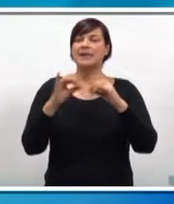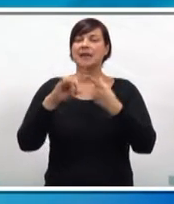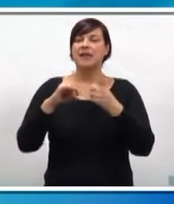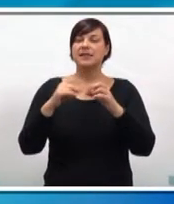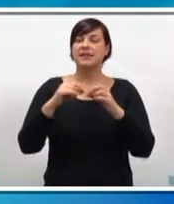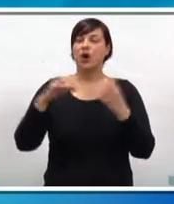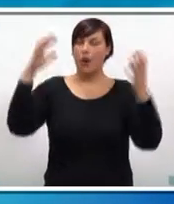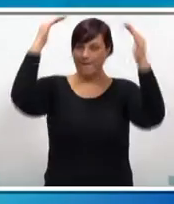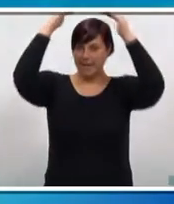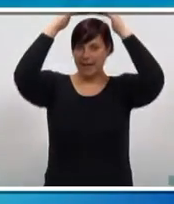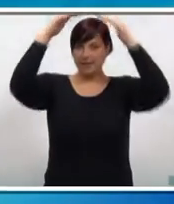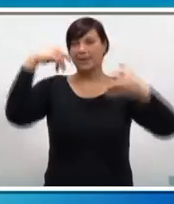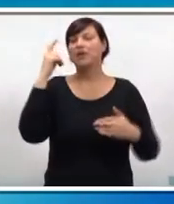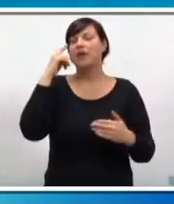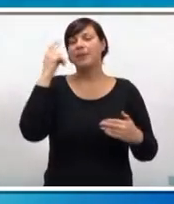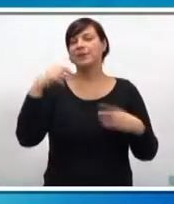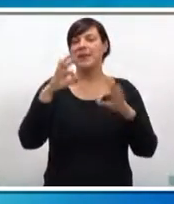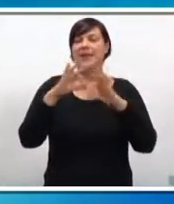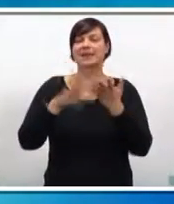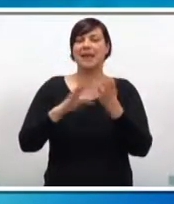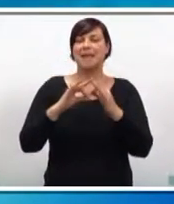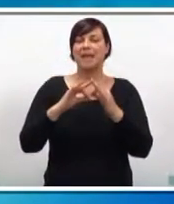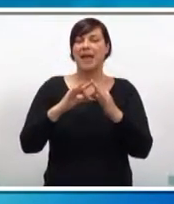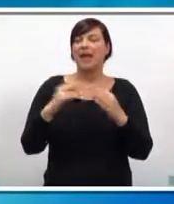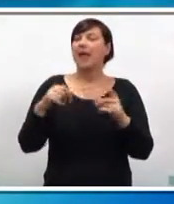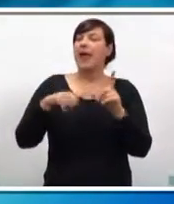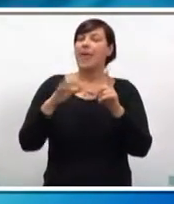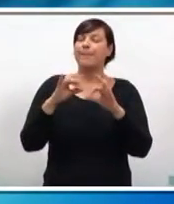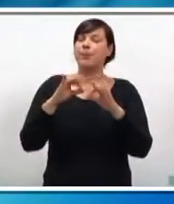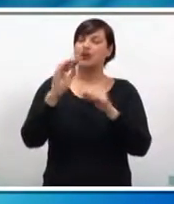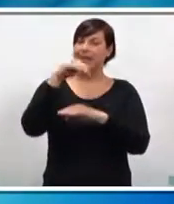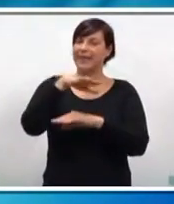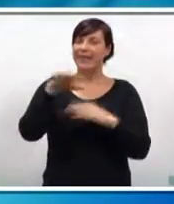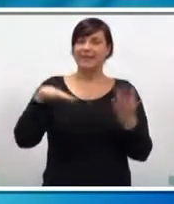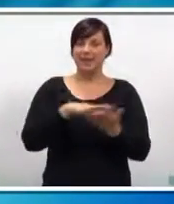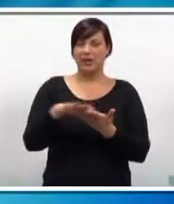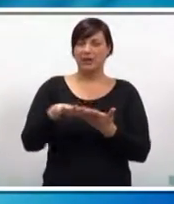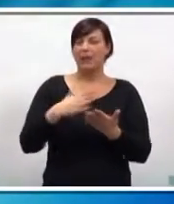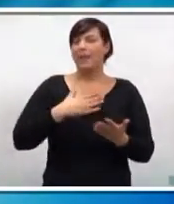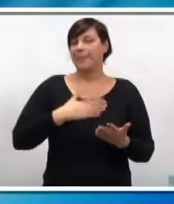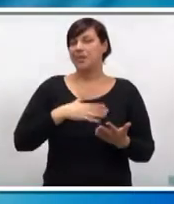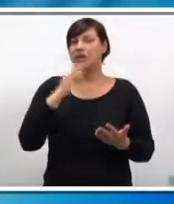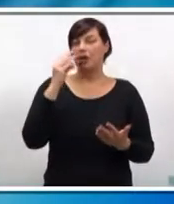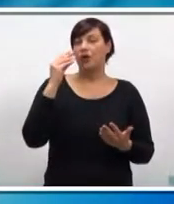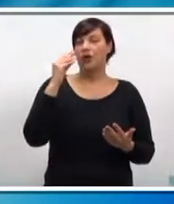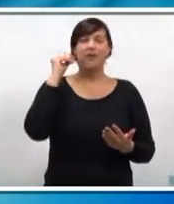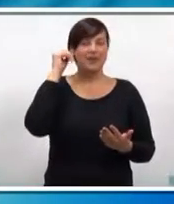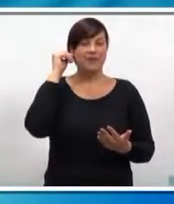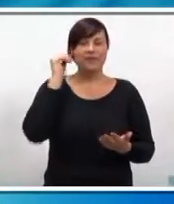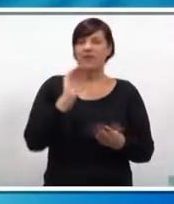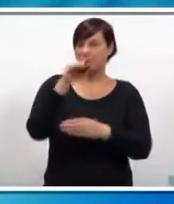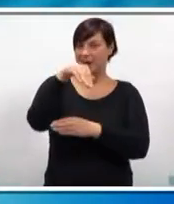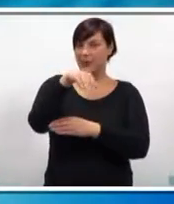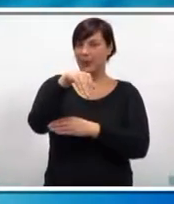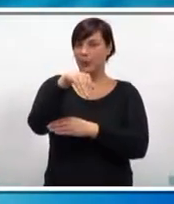ruskog baleta i jednog od najpoznatijih baletnih asambla koje je izio Labuđe jezero. Emotivna priča o djevojci koja je pretvorena u pticu